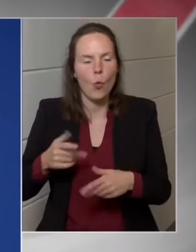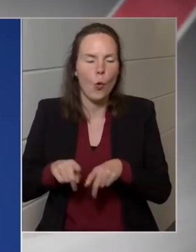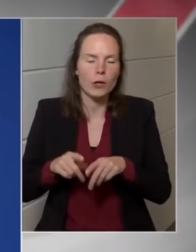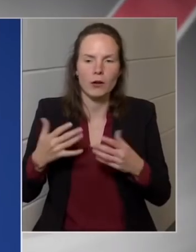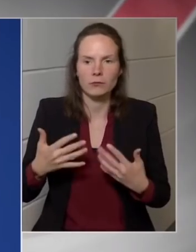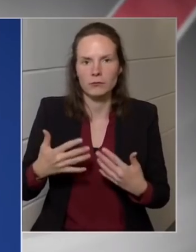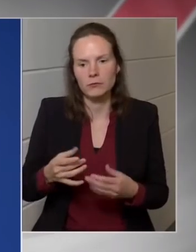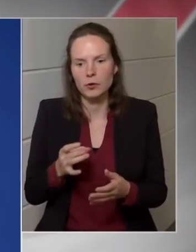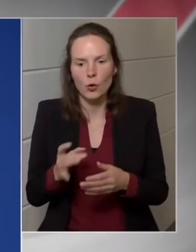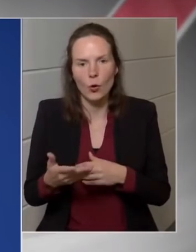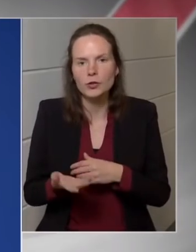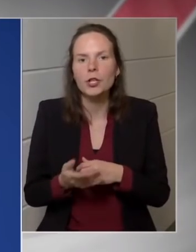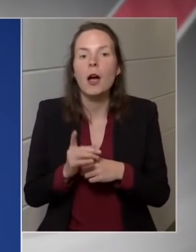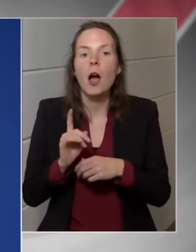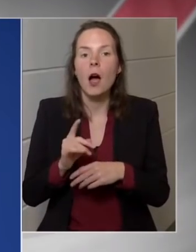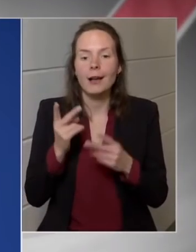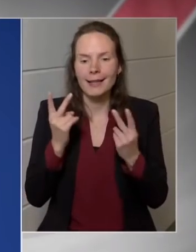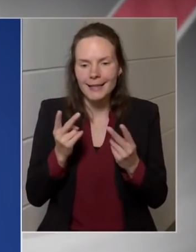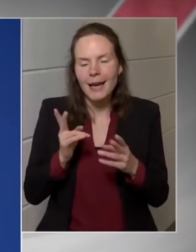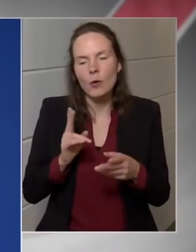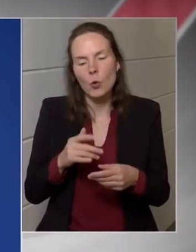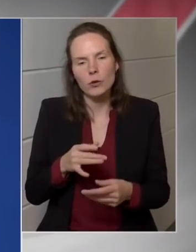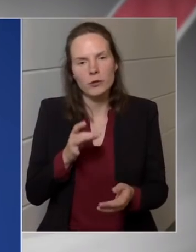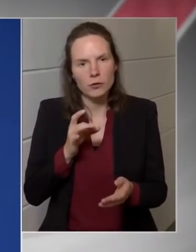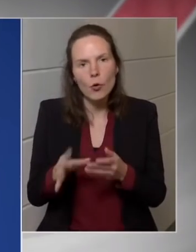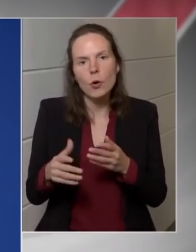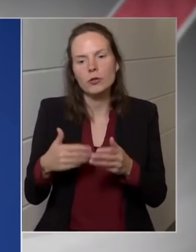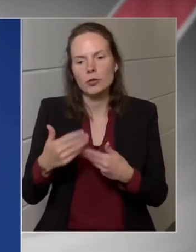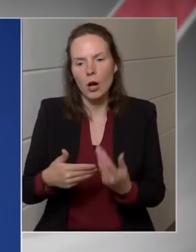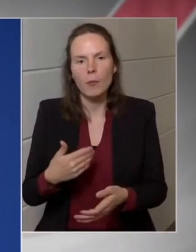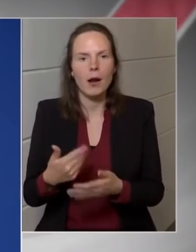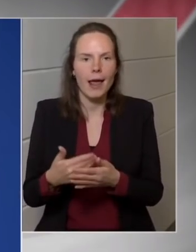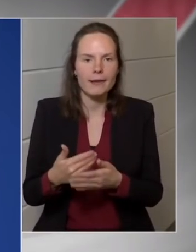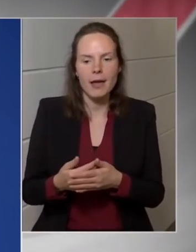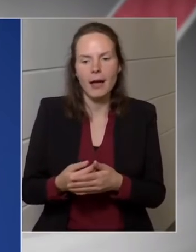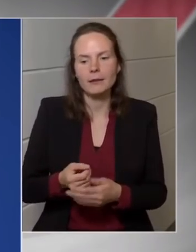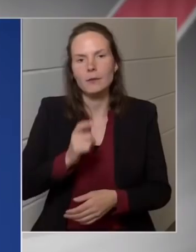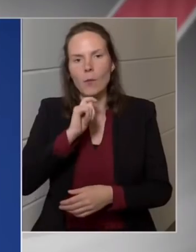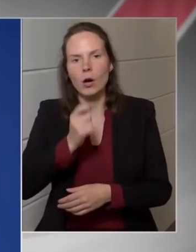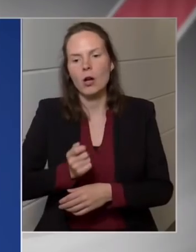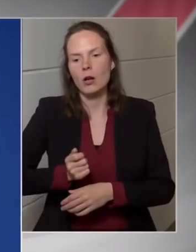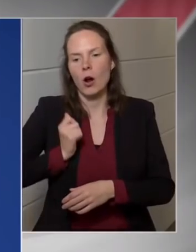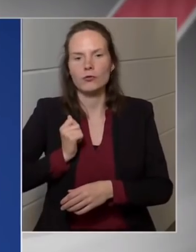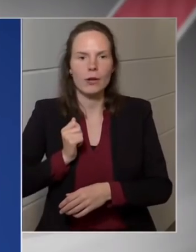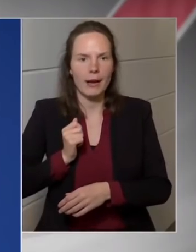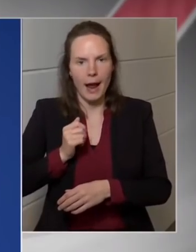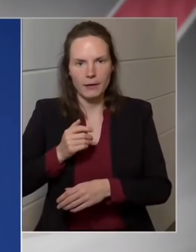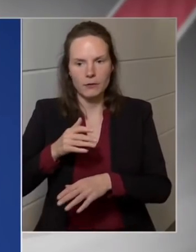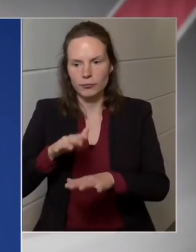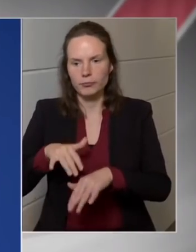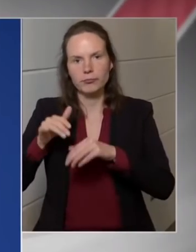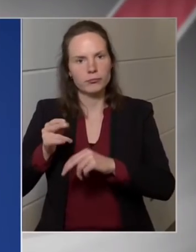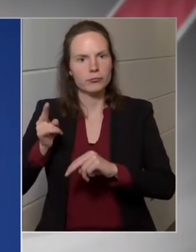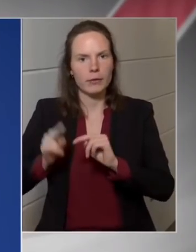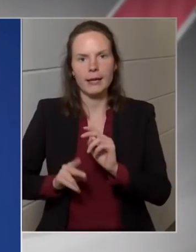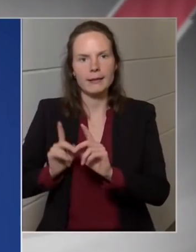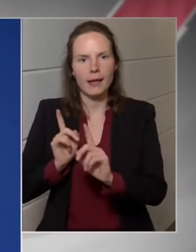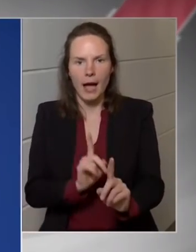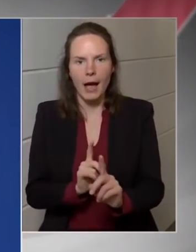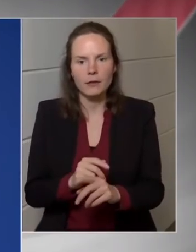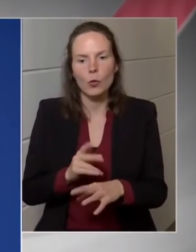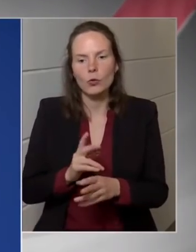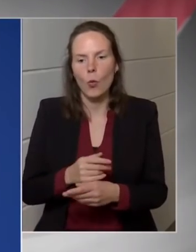elég bonyolult folyamat, de az a lényeg, hogy gyorsabban álljon készen a magyar hadsereg arra, hogy az ország védelmi képességei mai nál is